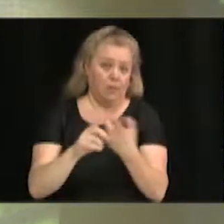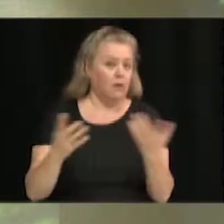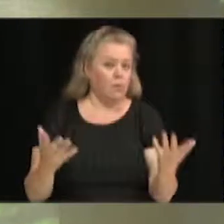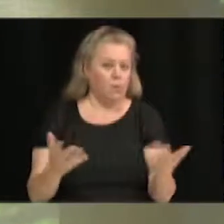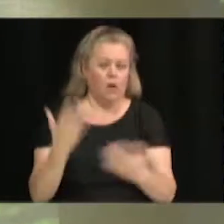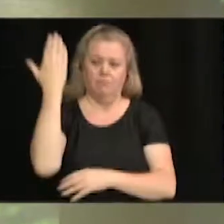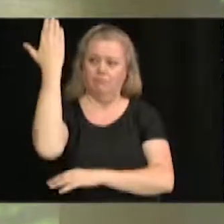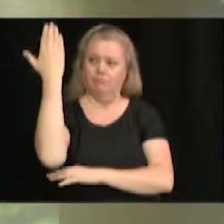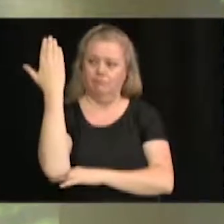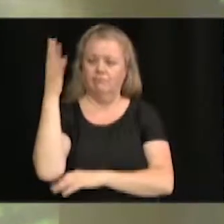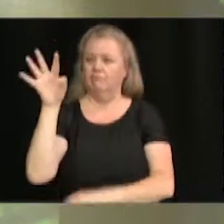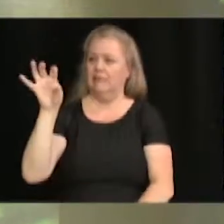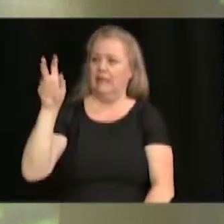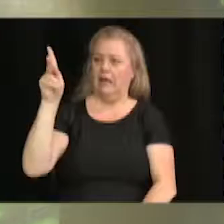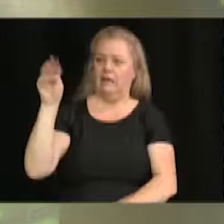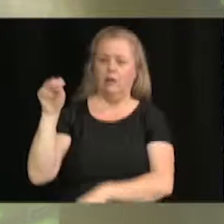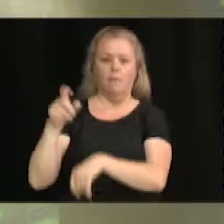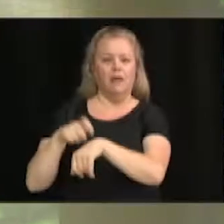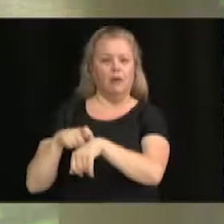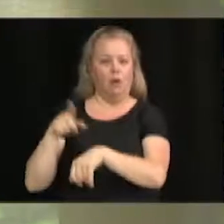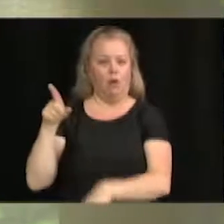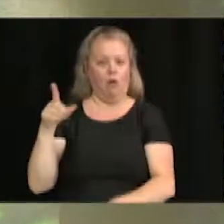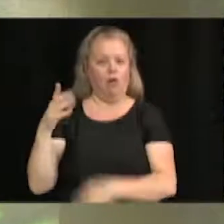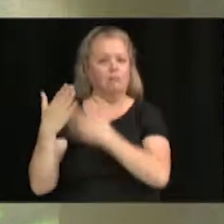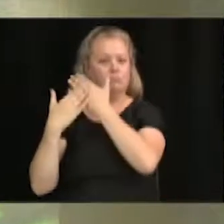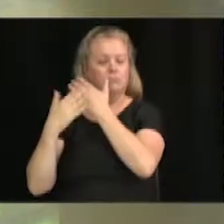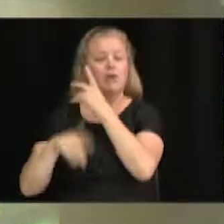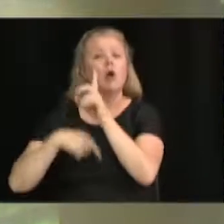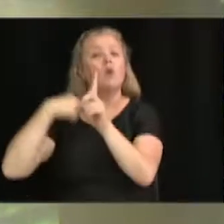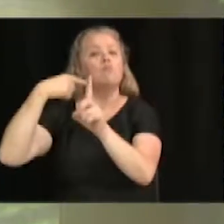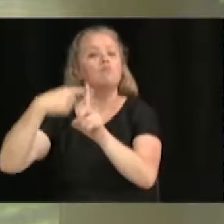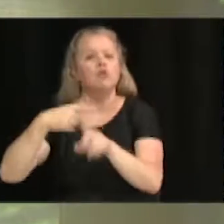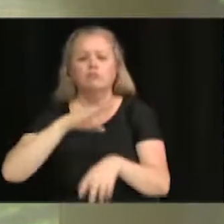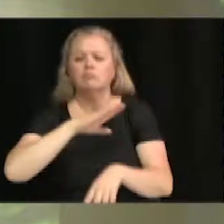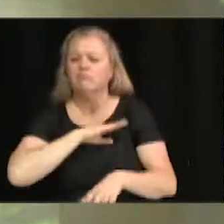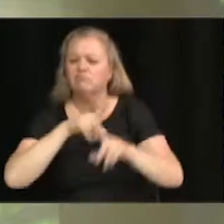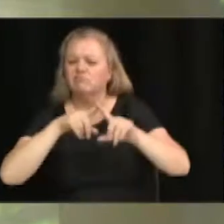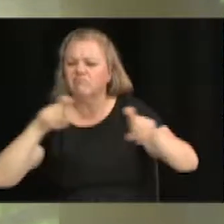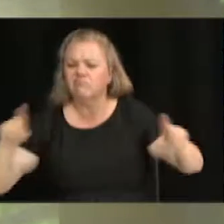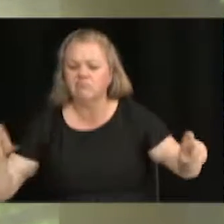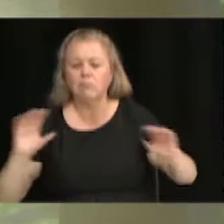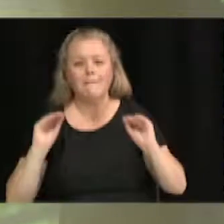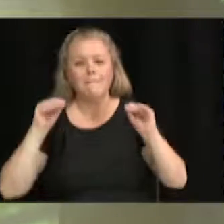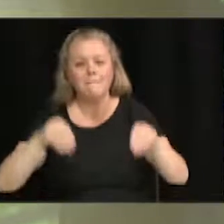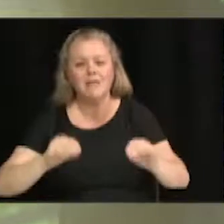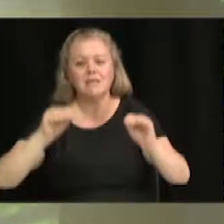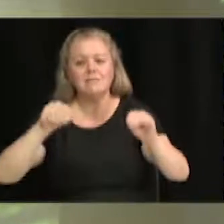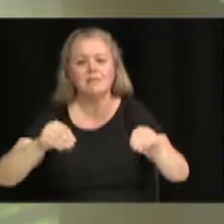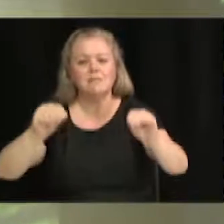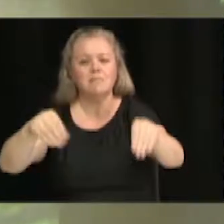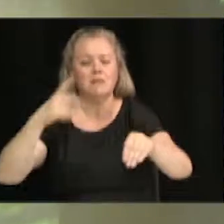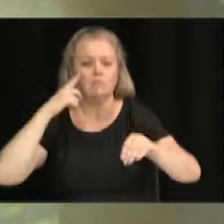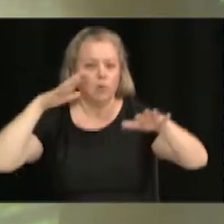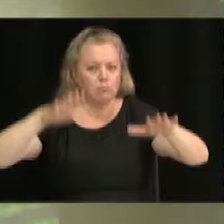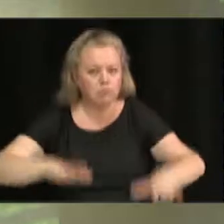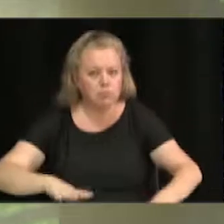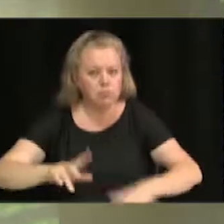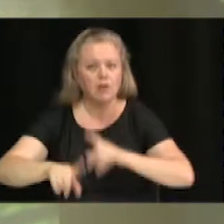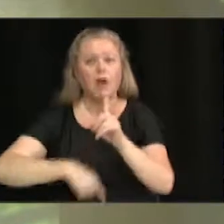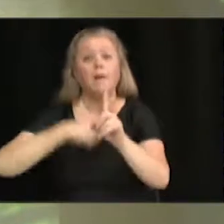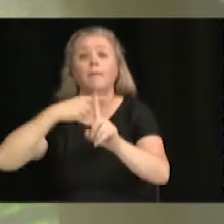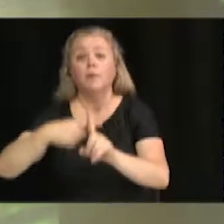de 40 km heure, mais aussi l'aménagement de mesures d'atténuation, ainsi que la surveillance policière. Alors, c'est